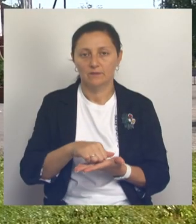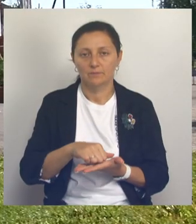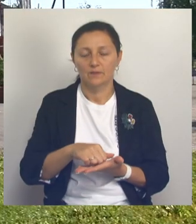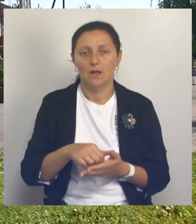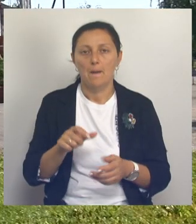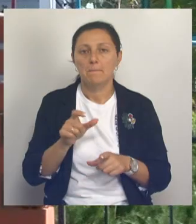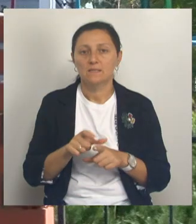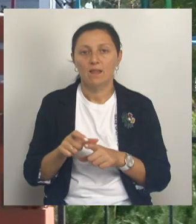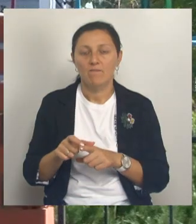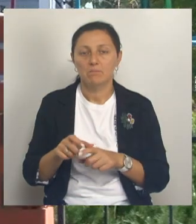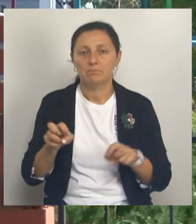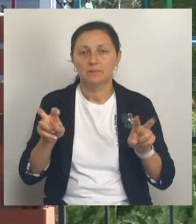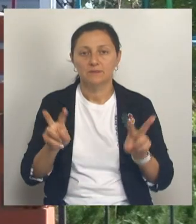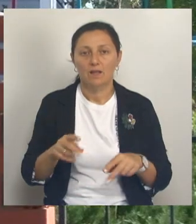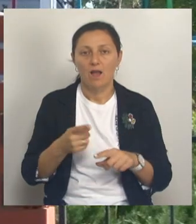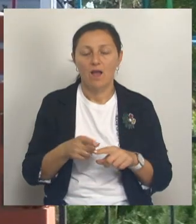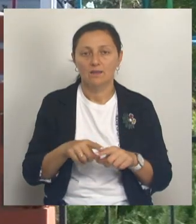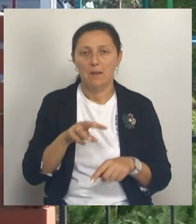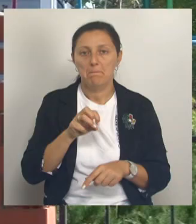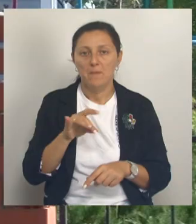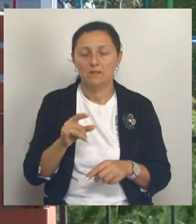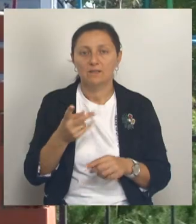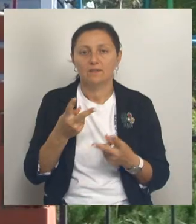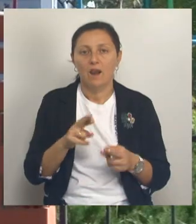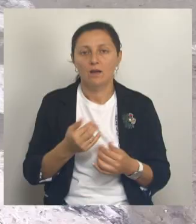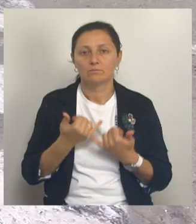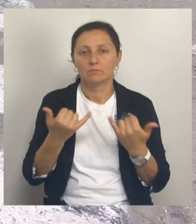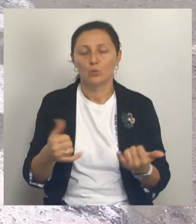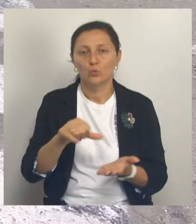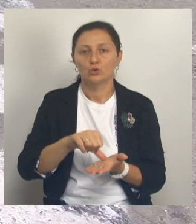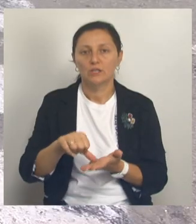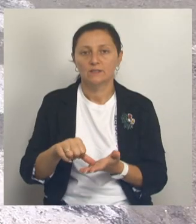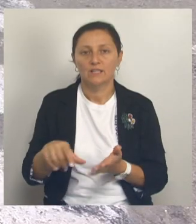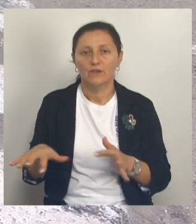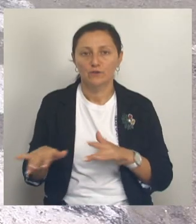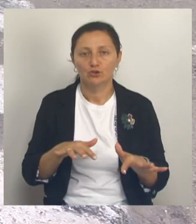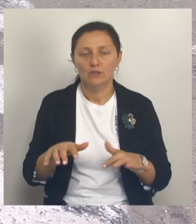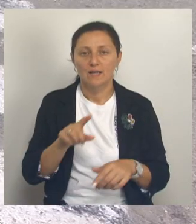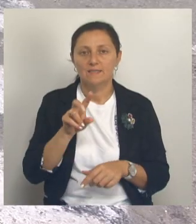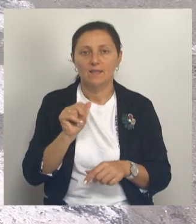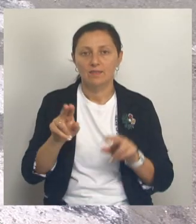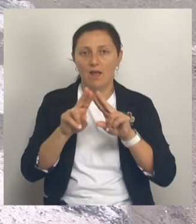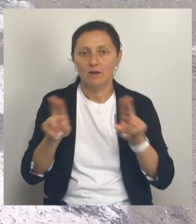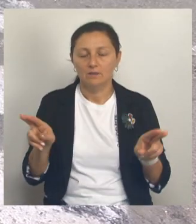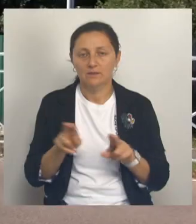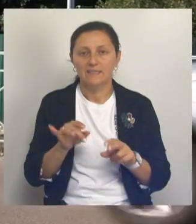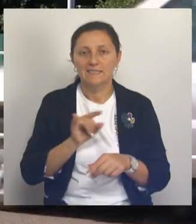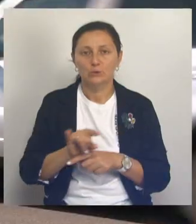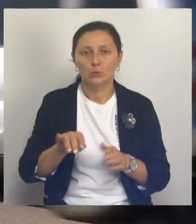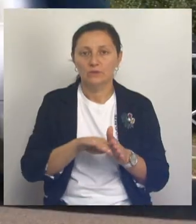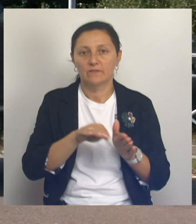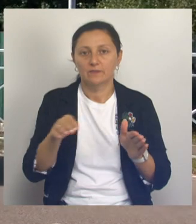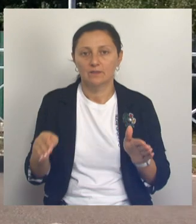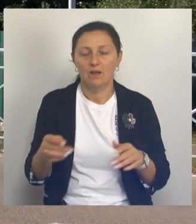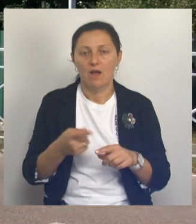специалистов, такие меры дисциплинируют детей и родителей как участников дорожного движения, а знаки ограничения скорости и искусственные неровности